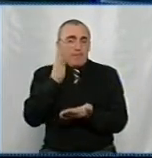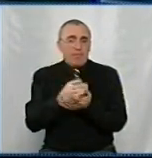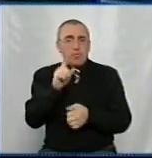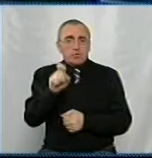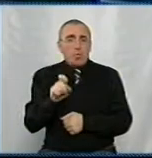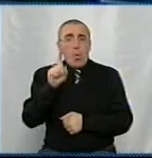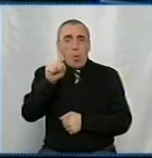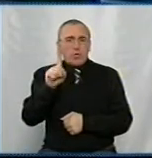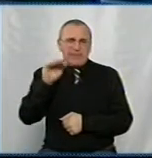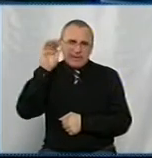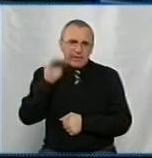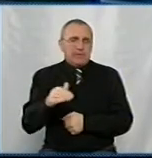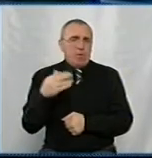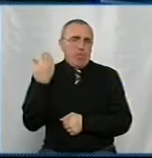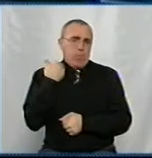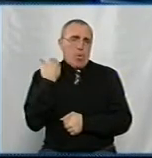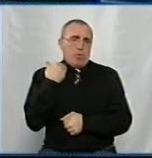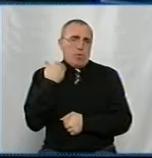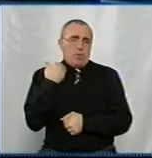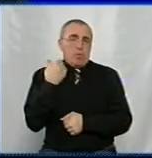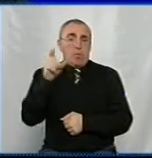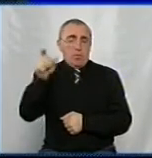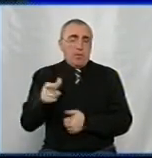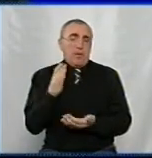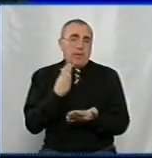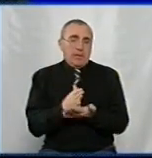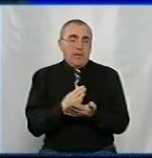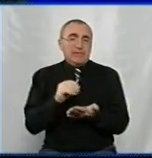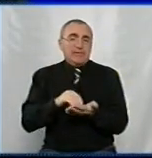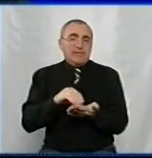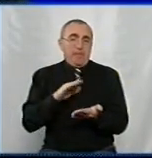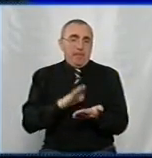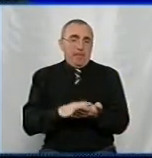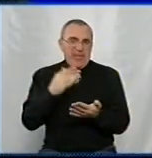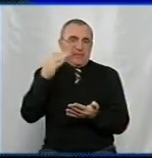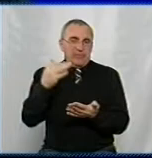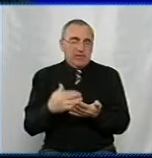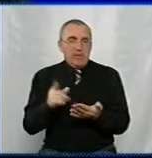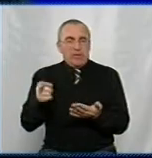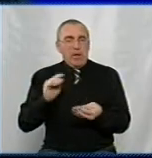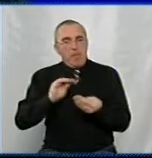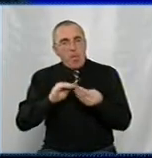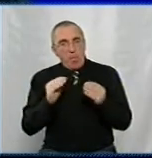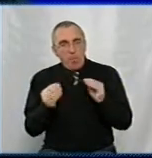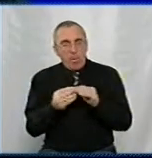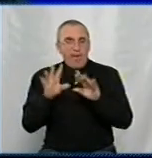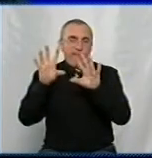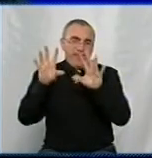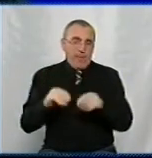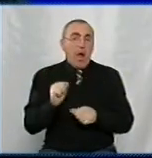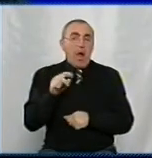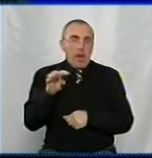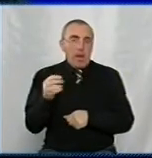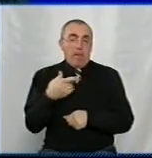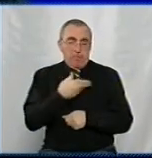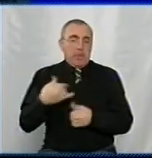тисячу заборгованості. Але він у нас є в списки, там трошки проблематично його відключити, але ми